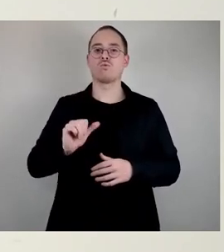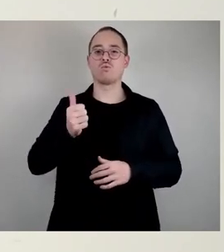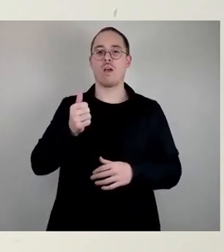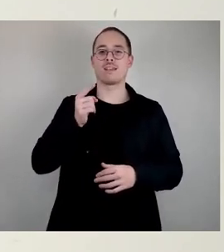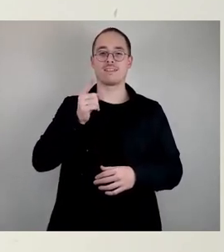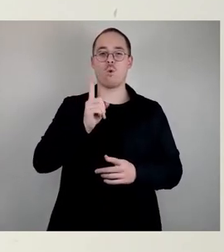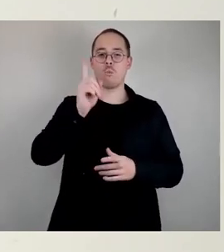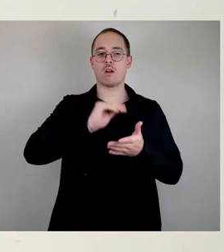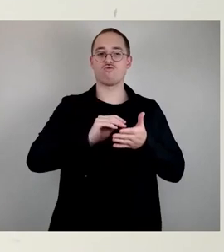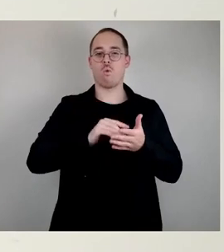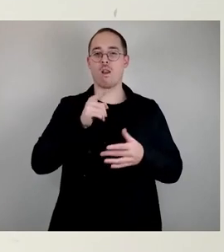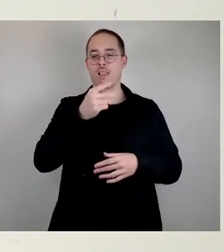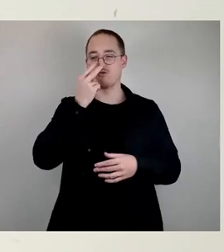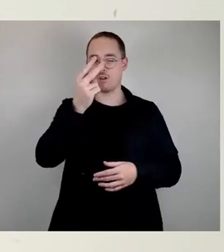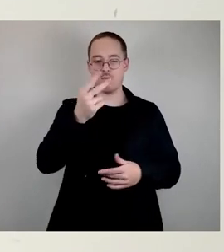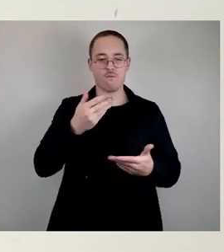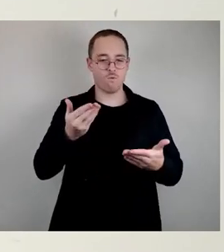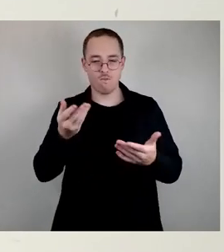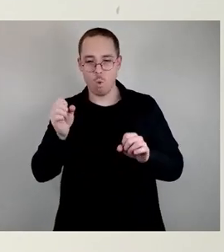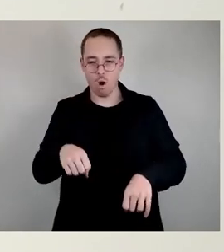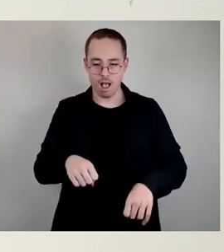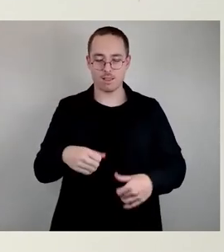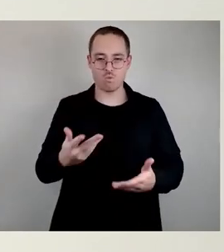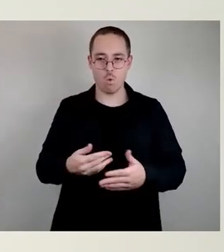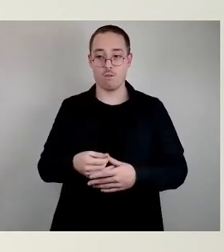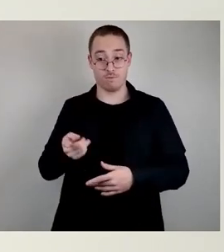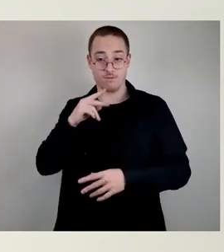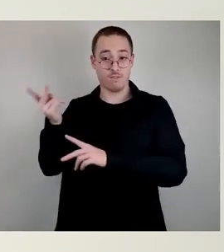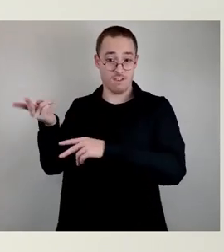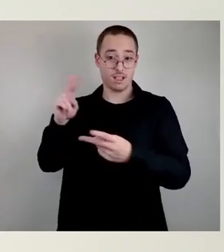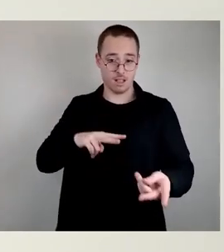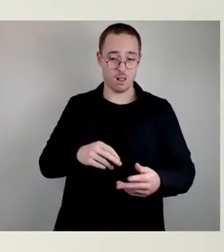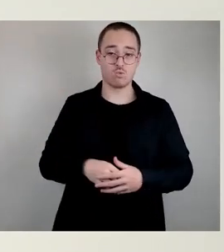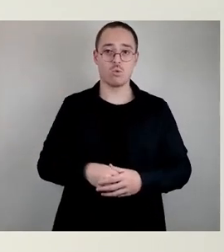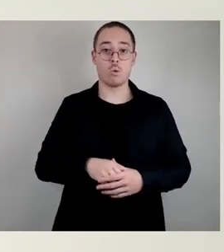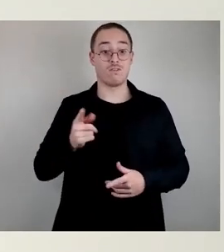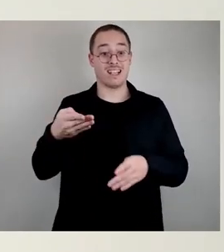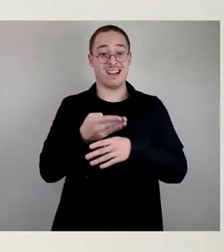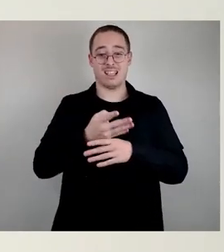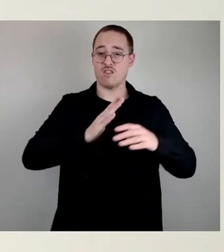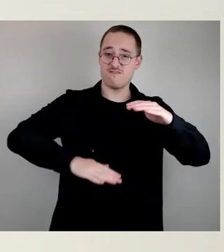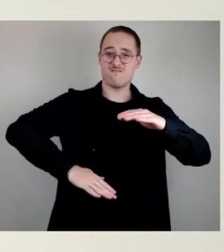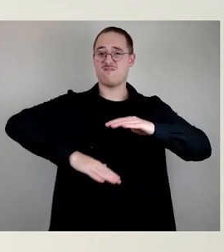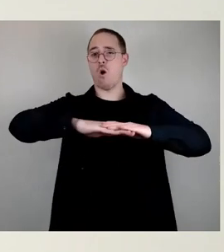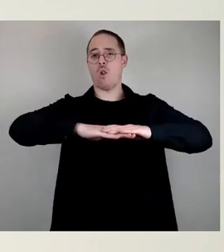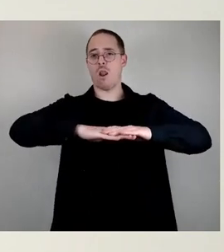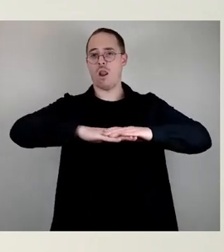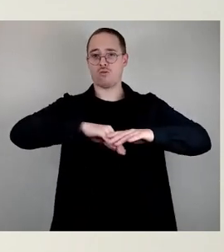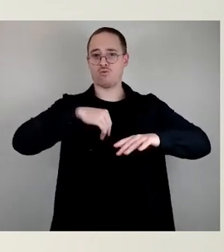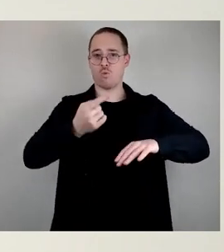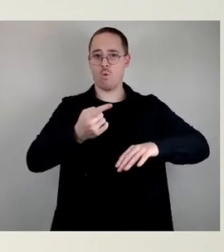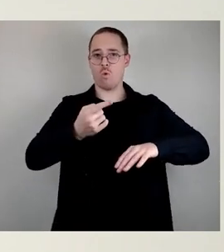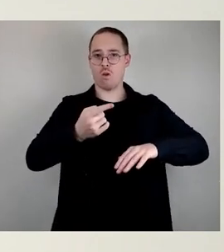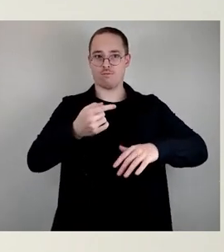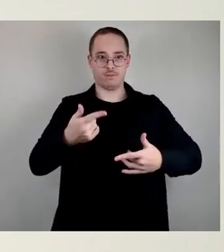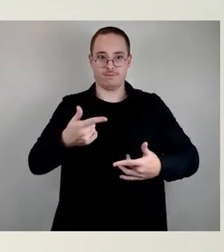einem Gymnasium wechseln will. Und zweitens ist es durchaus so, wenn die Klassen sehr voll sind, dass innerhalb der Landeshauptstadt, dort müssen wir ja einen Schulplatz